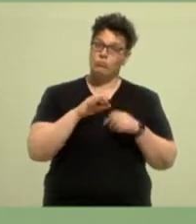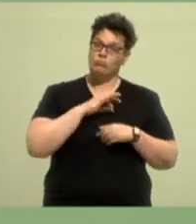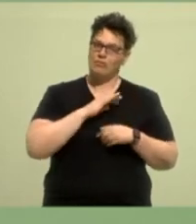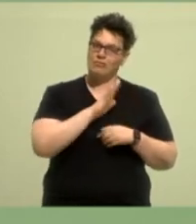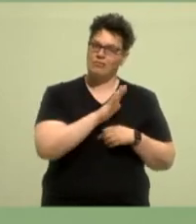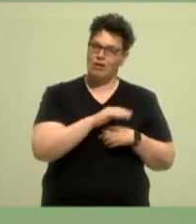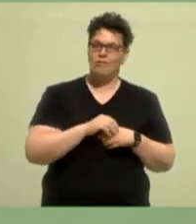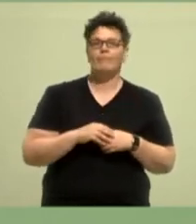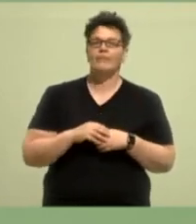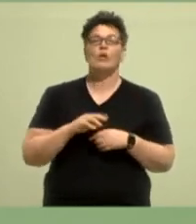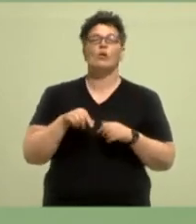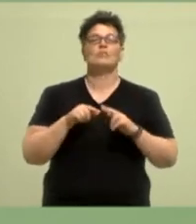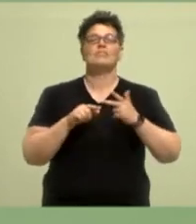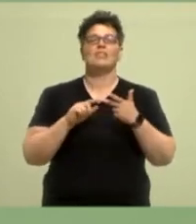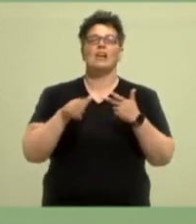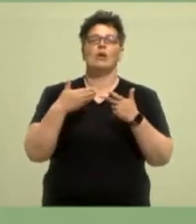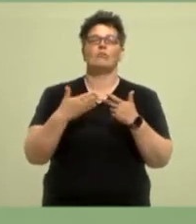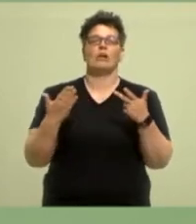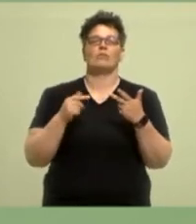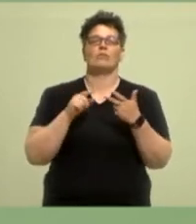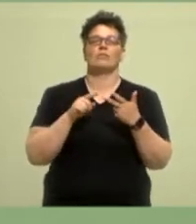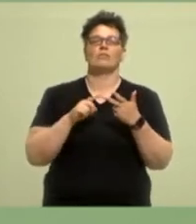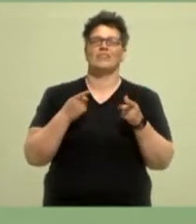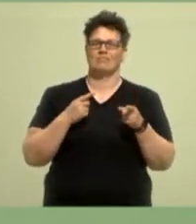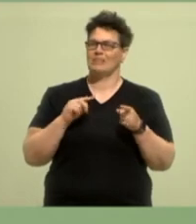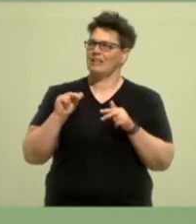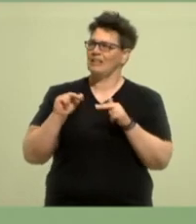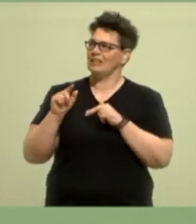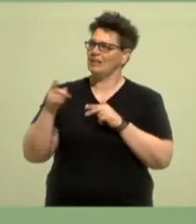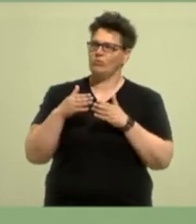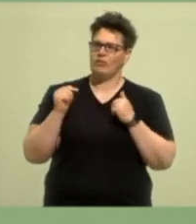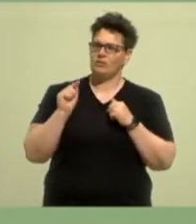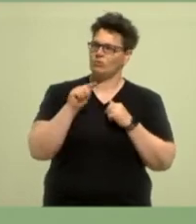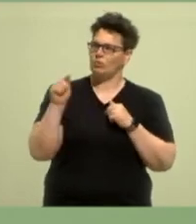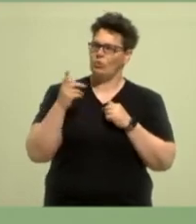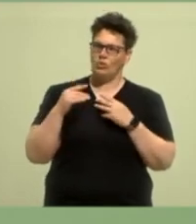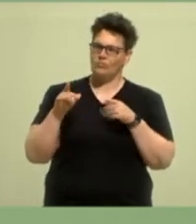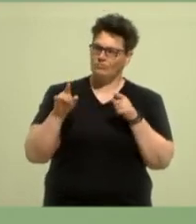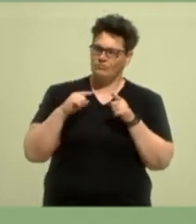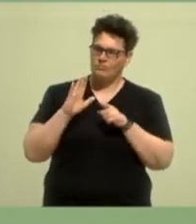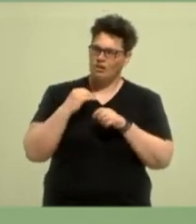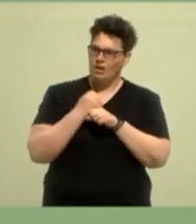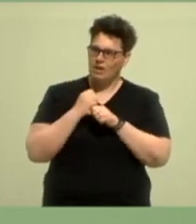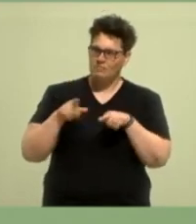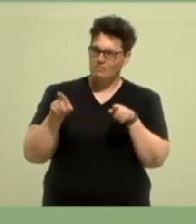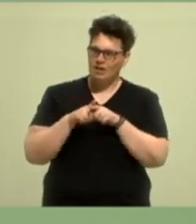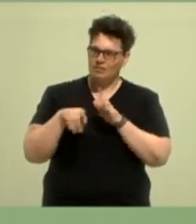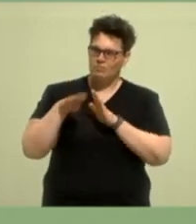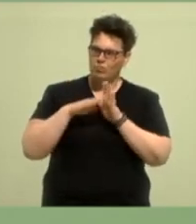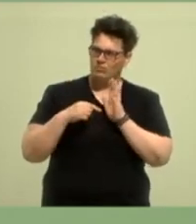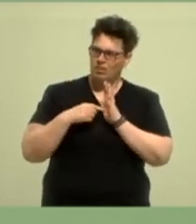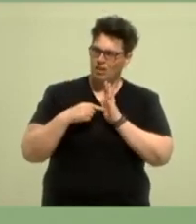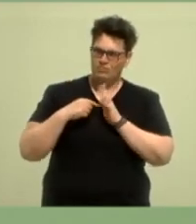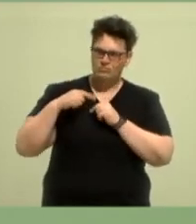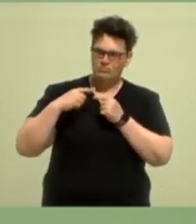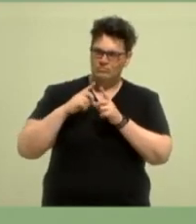Und die dritte Aufgabe ist, zu checken, passt das, was die Regierung, die Fraktion macht, programmatisch? Und passt das auch in der